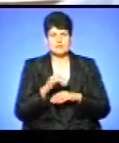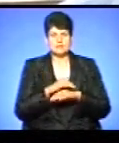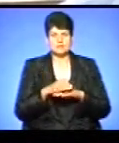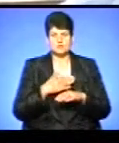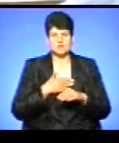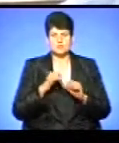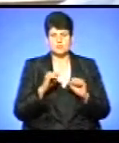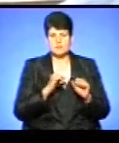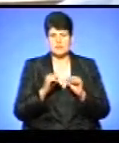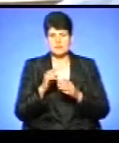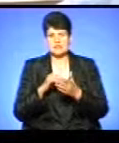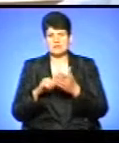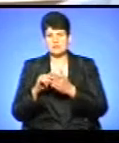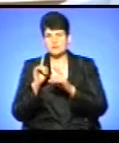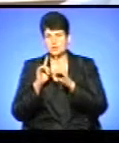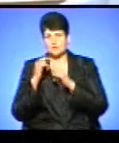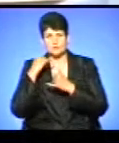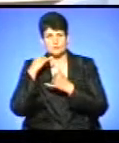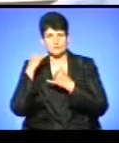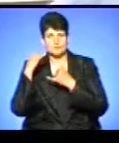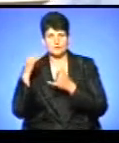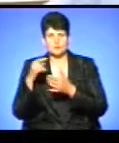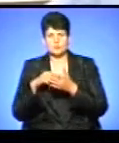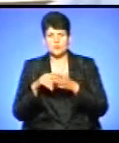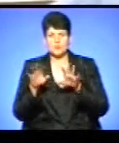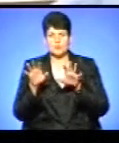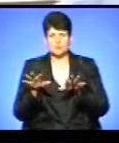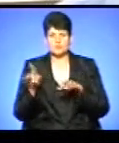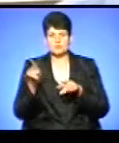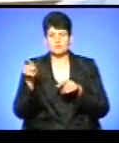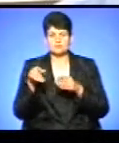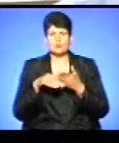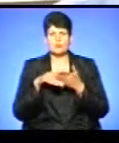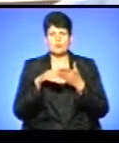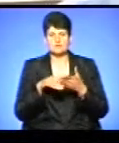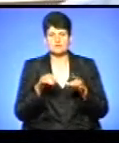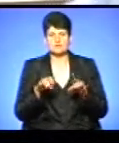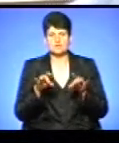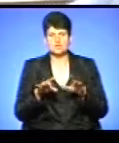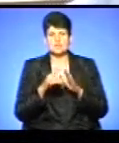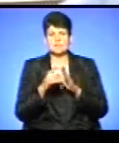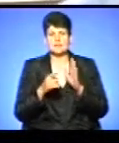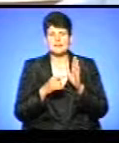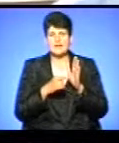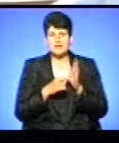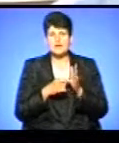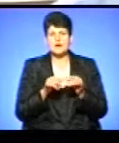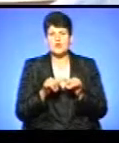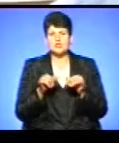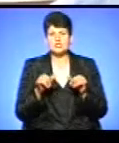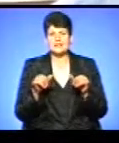управління, і в міську раду на прямий ефір до голови, щоб їм допомогти вирішити питання розширення